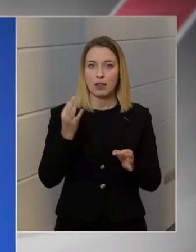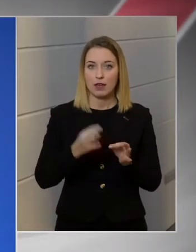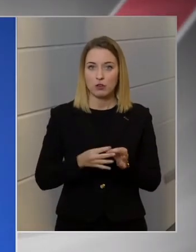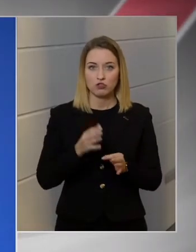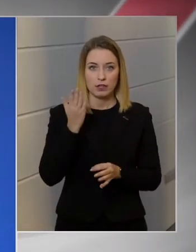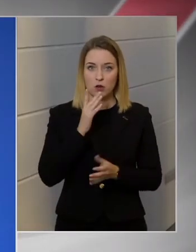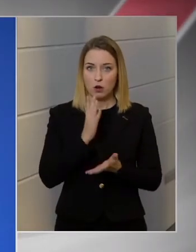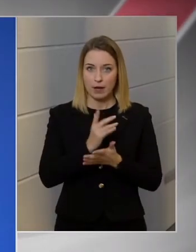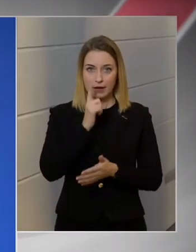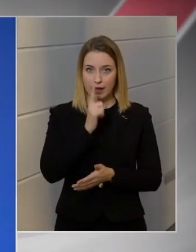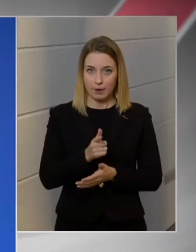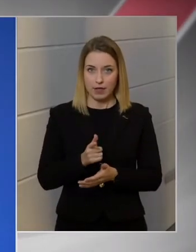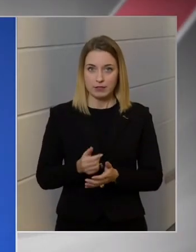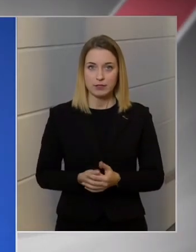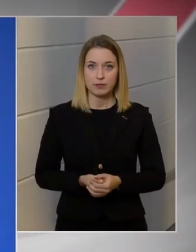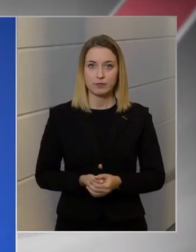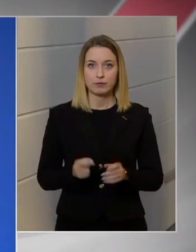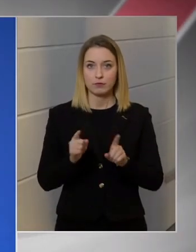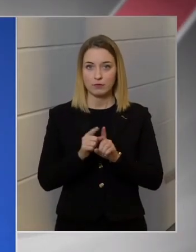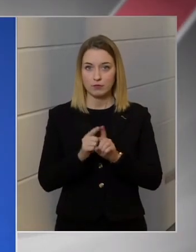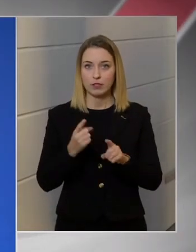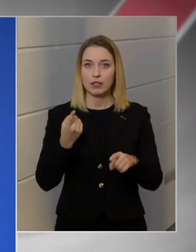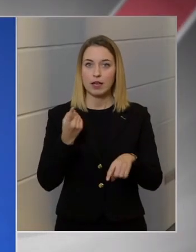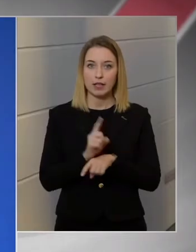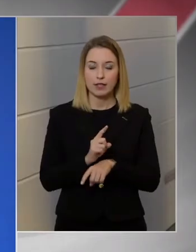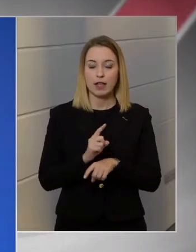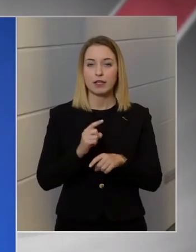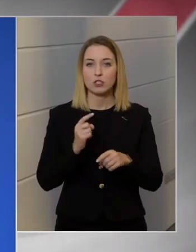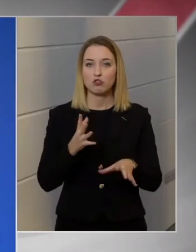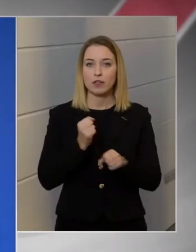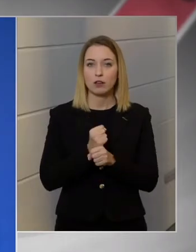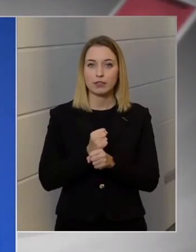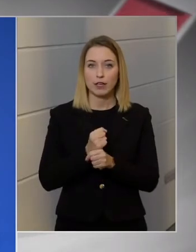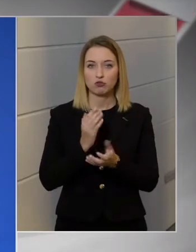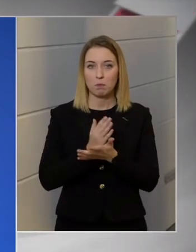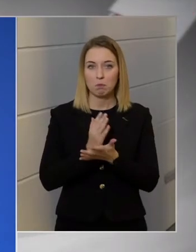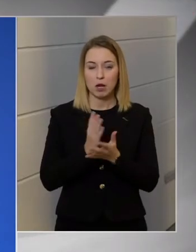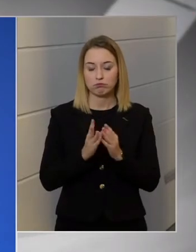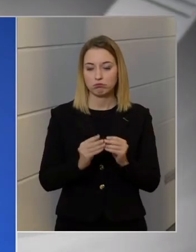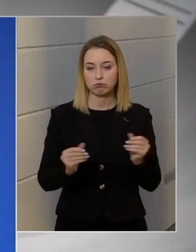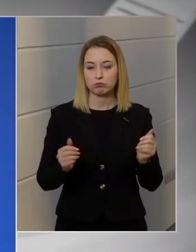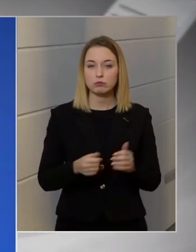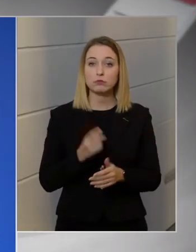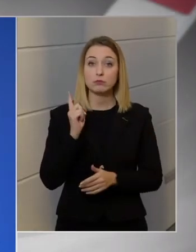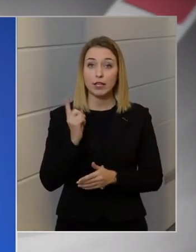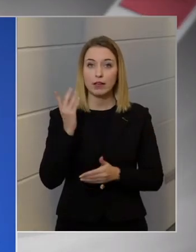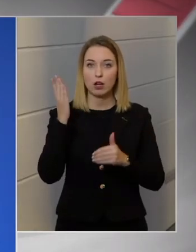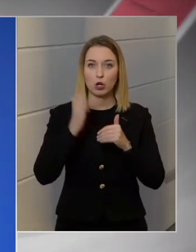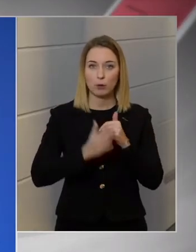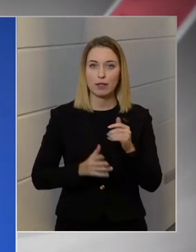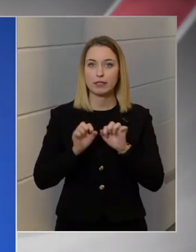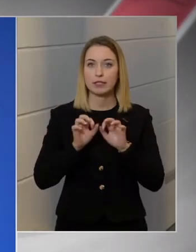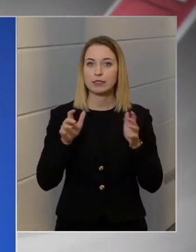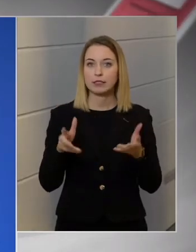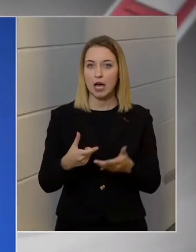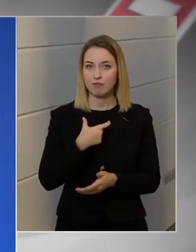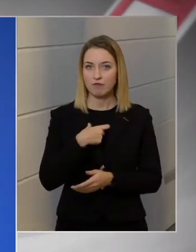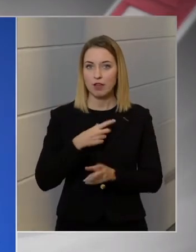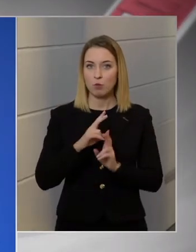lesznek, akkor nyilván egy ilyen rendelkezés fenntartása indokolatlan. De amíg a járvány velünk van, és emberi